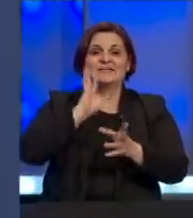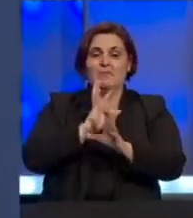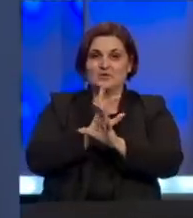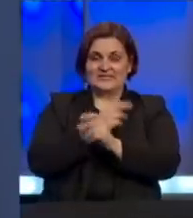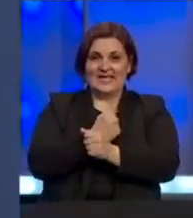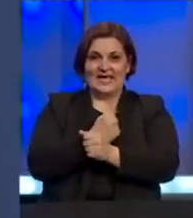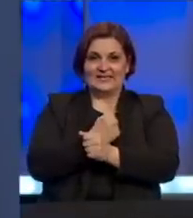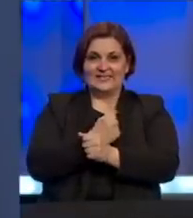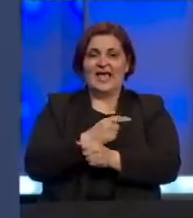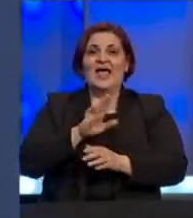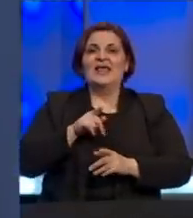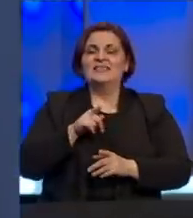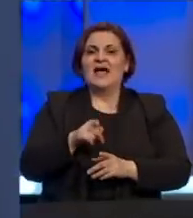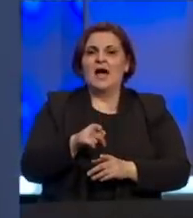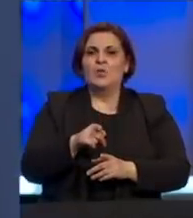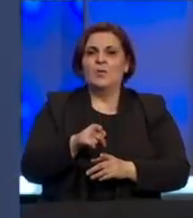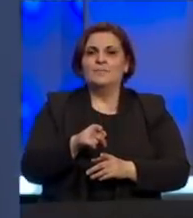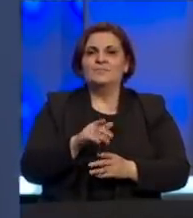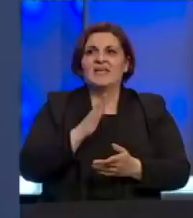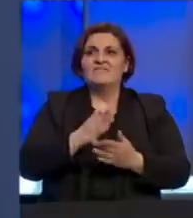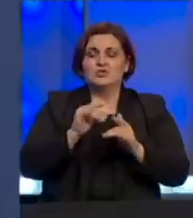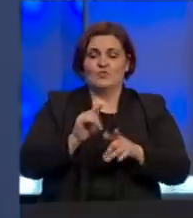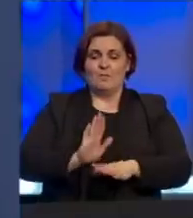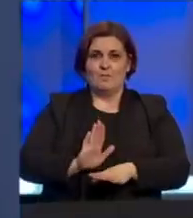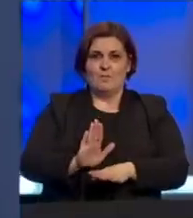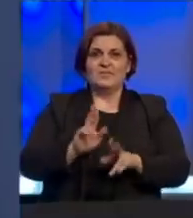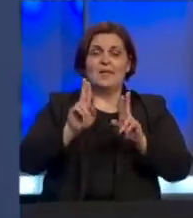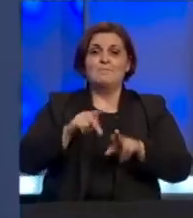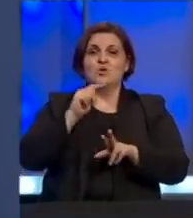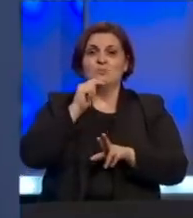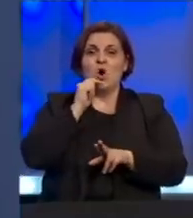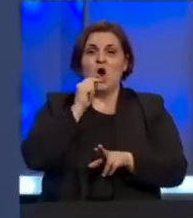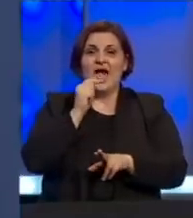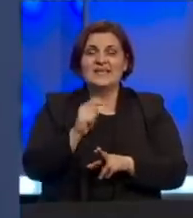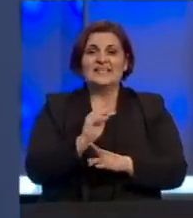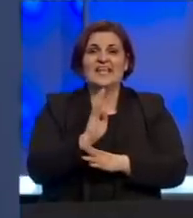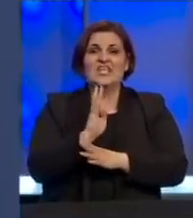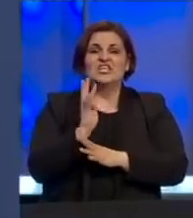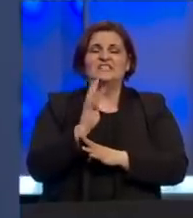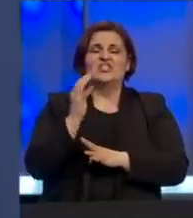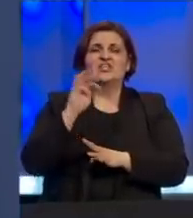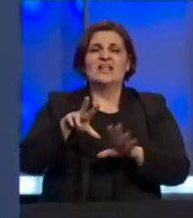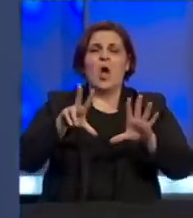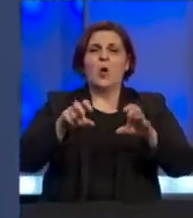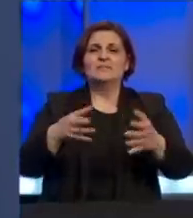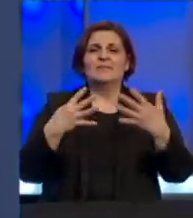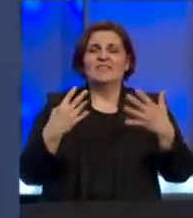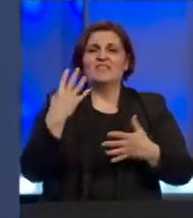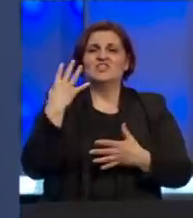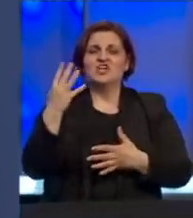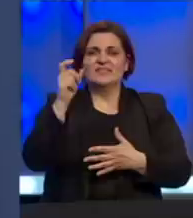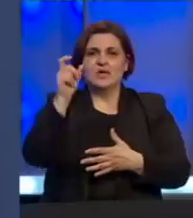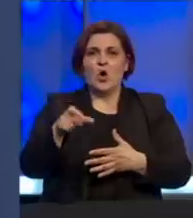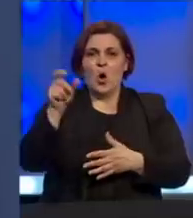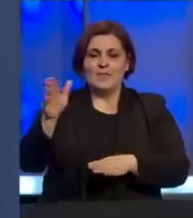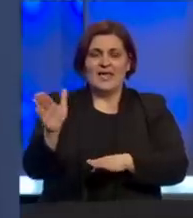Hercegovine, tako da u već ovom trenutku možemo kazati da je za 14.894 lica